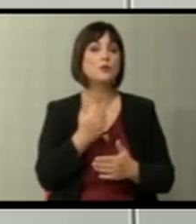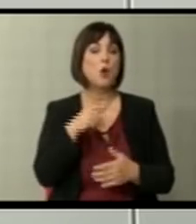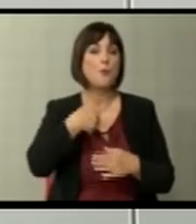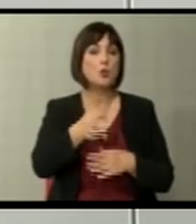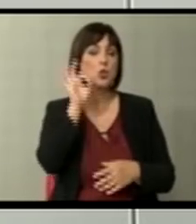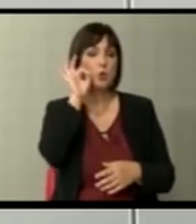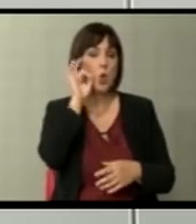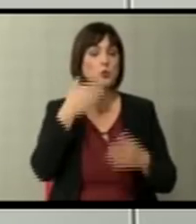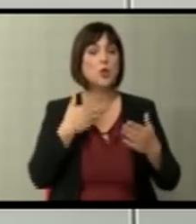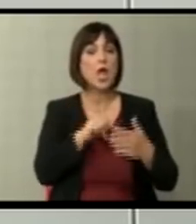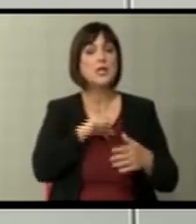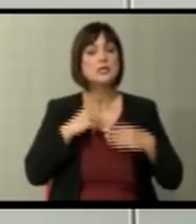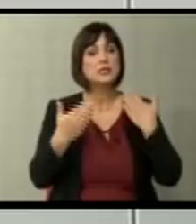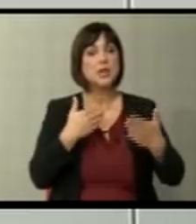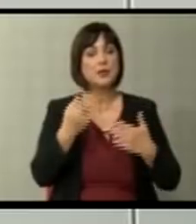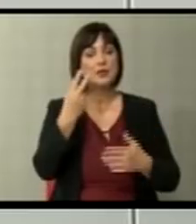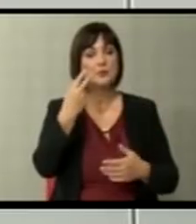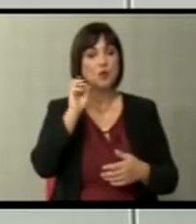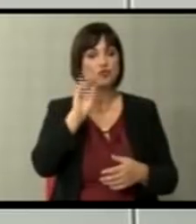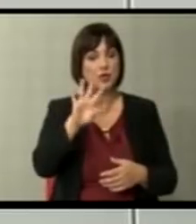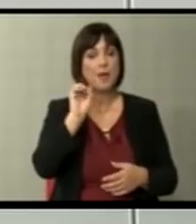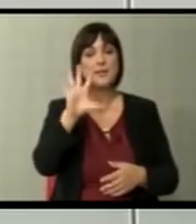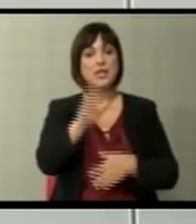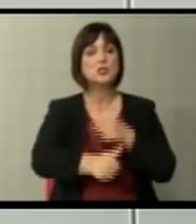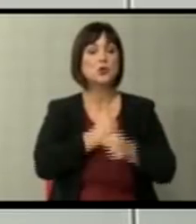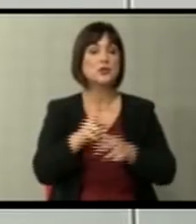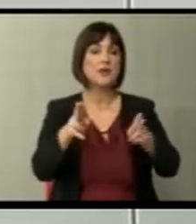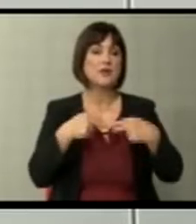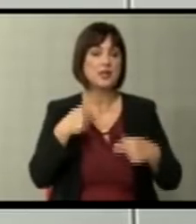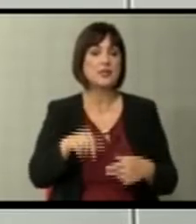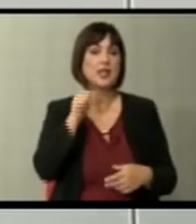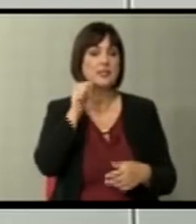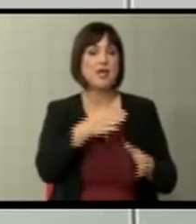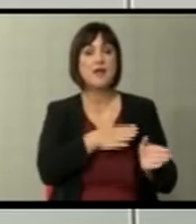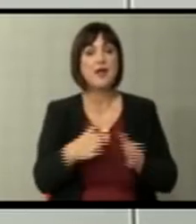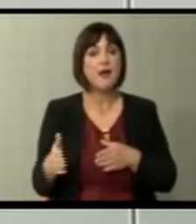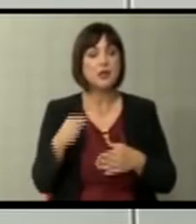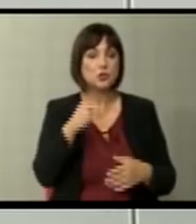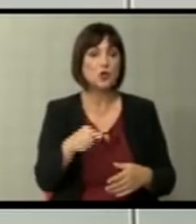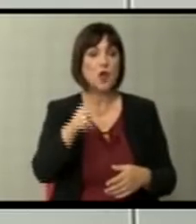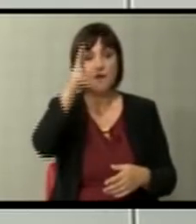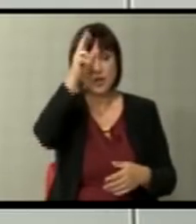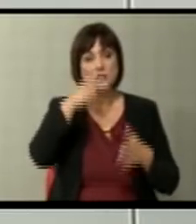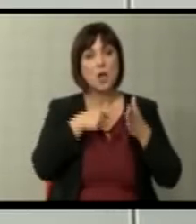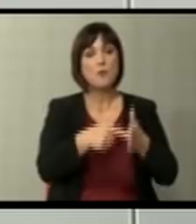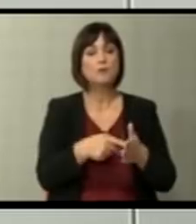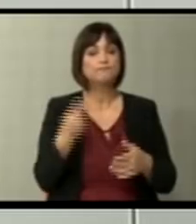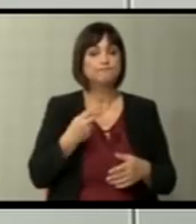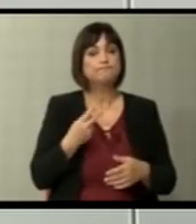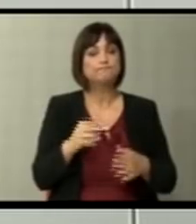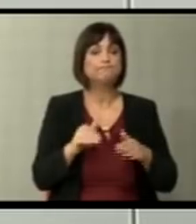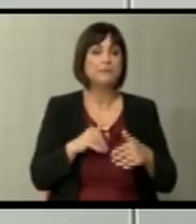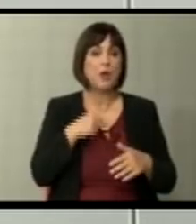Солунскиот самит, по 14-15 години, повторно се врагаме нија на 9 ред, уште тогаш французите покажаа резерви,